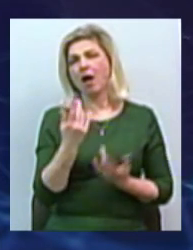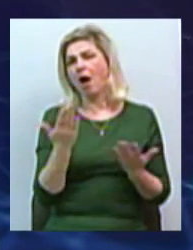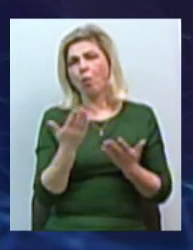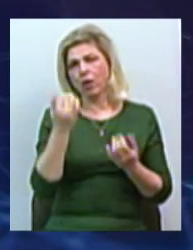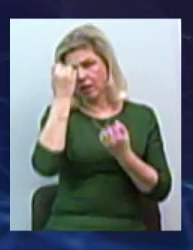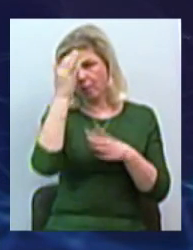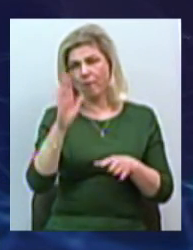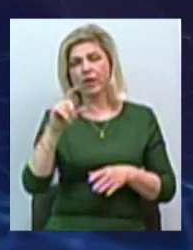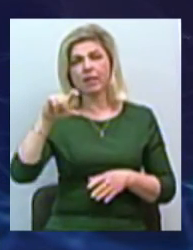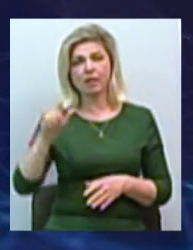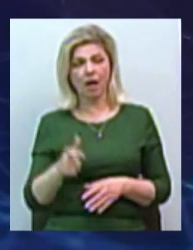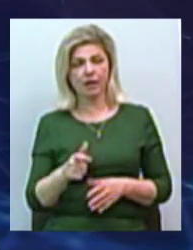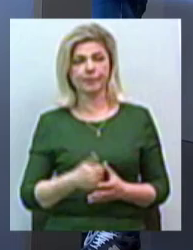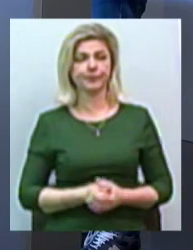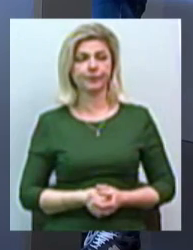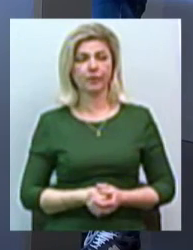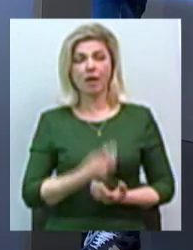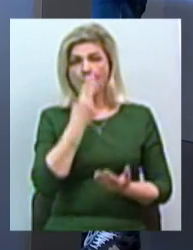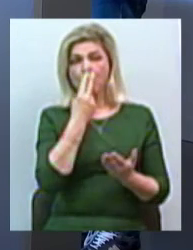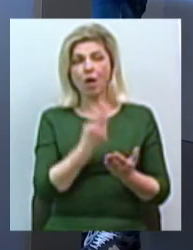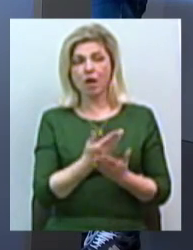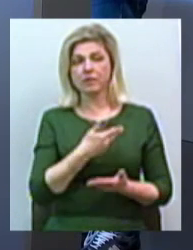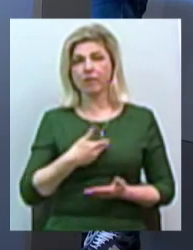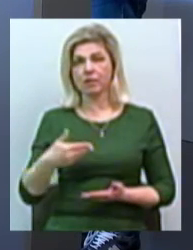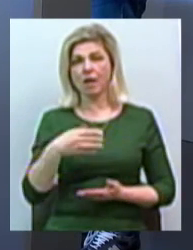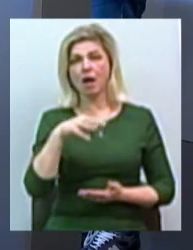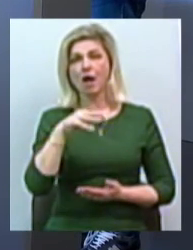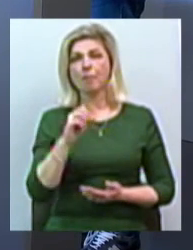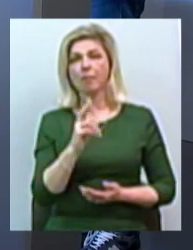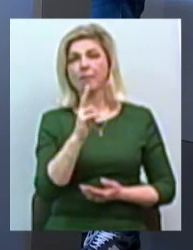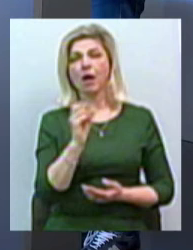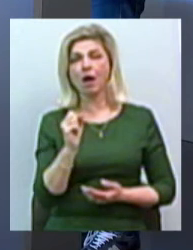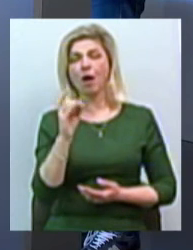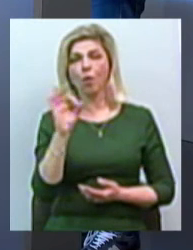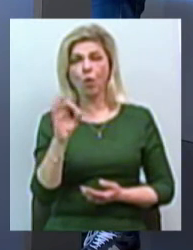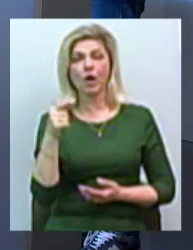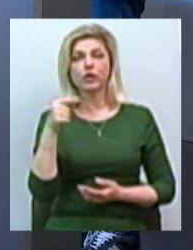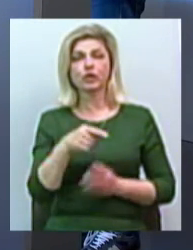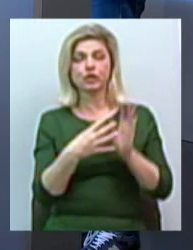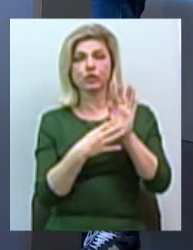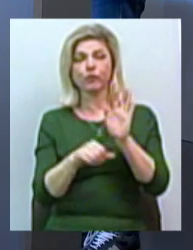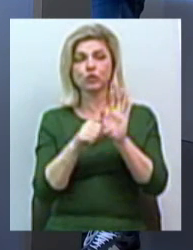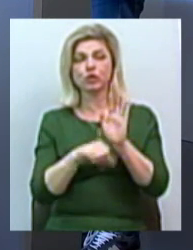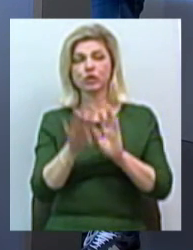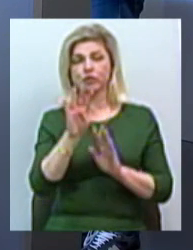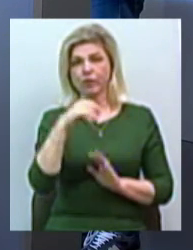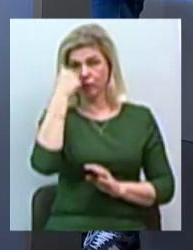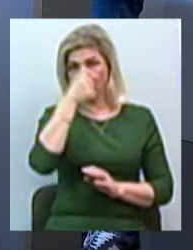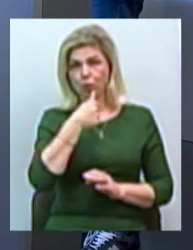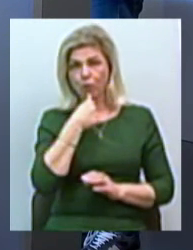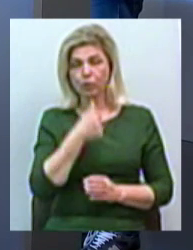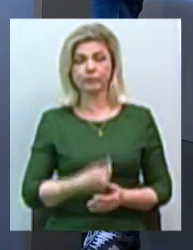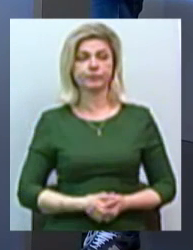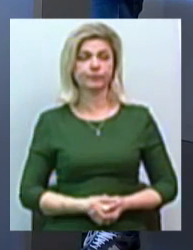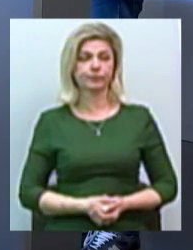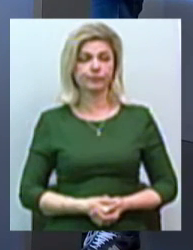там, где-то в Італії. Ось нам вже покажуть Макао, давайте прокоментуємо. Це Макао 1964 року. совершенно верно. То есть, це,